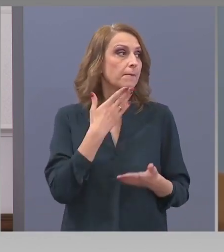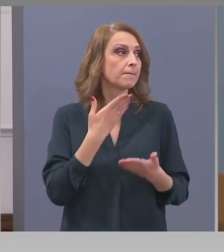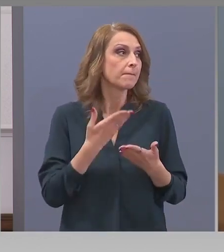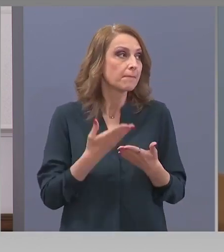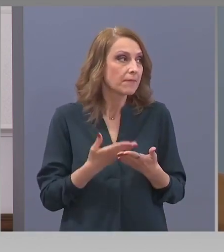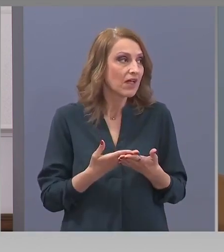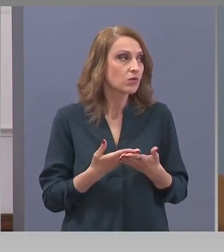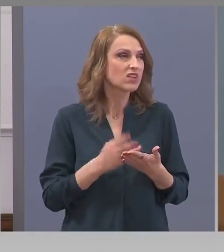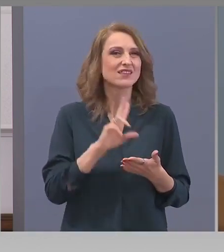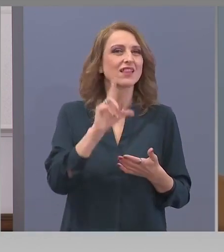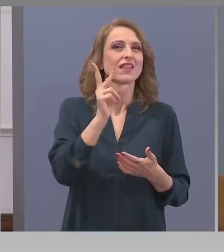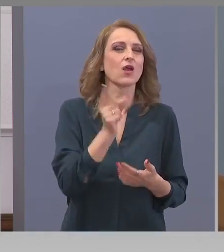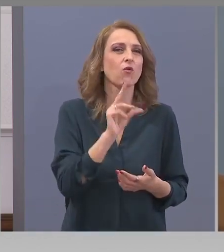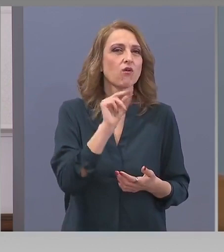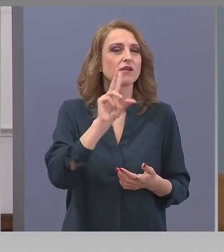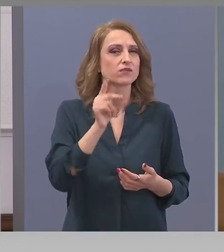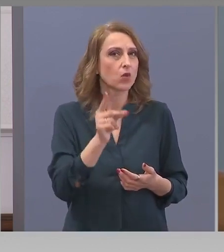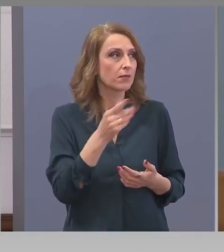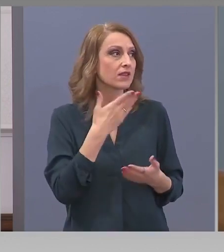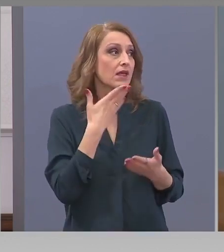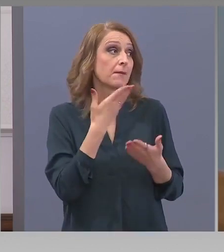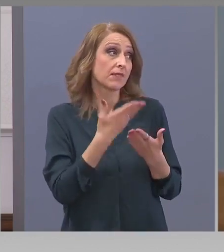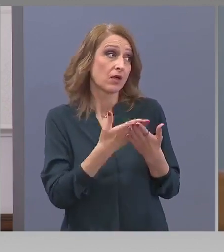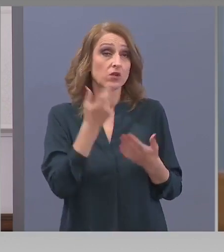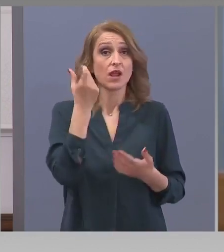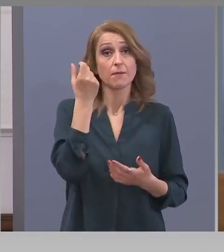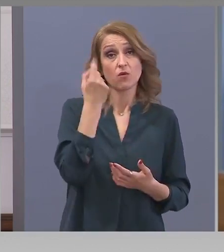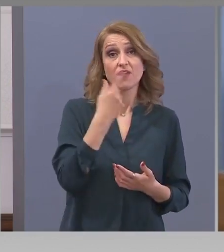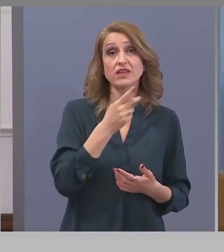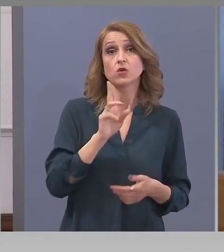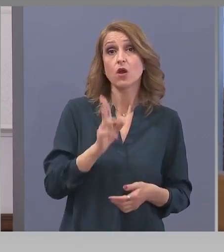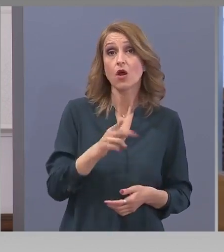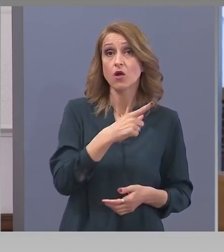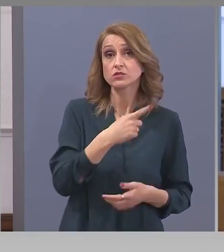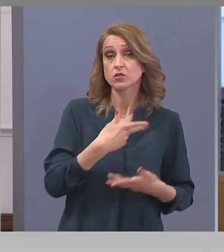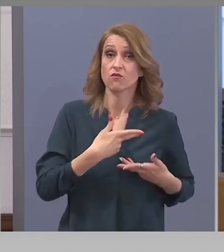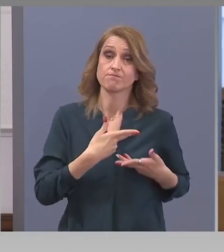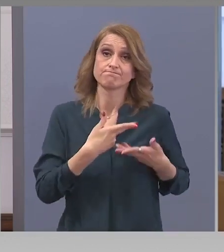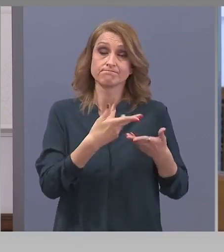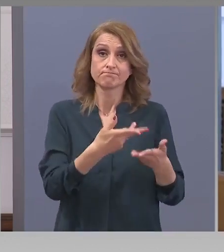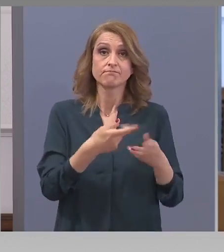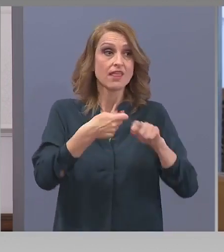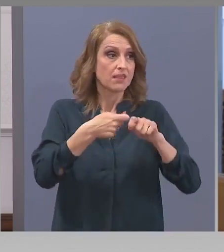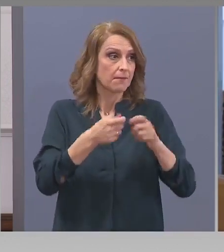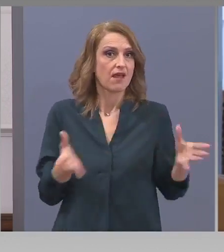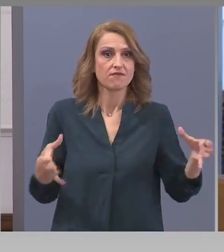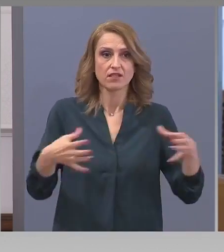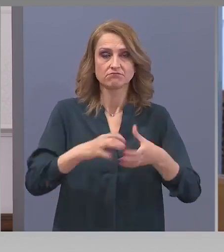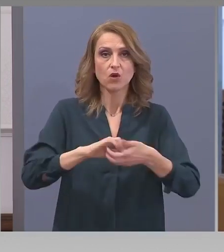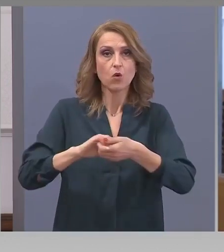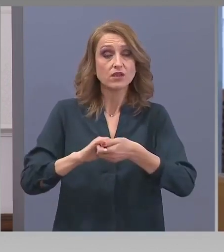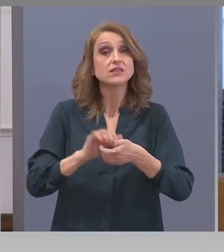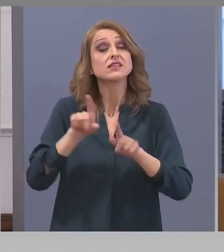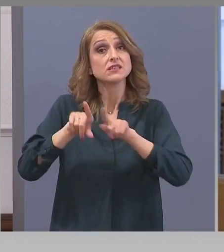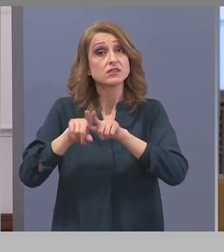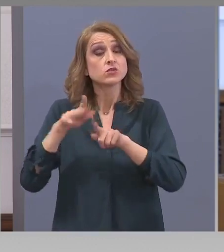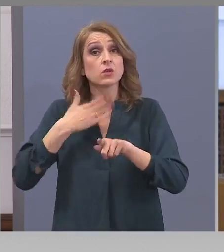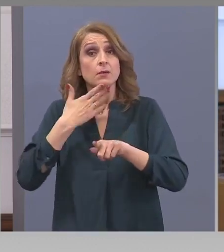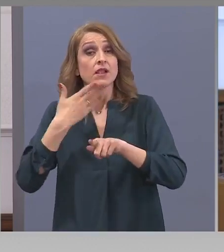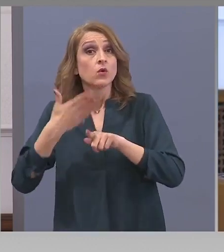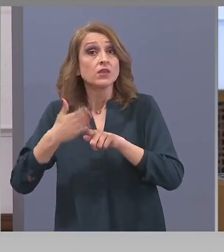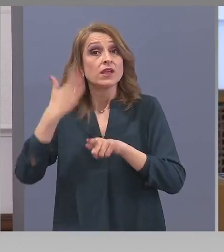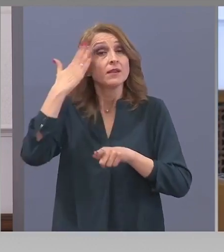за да не взимам думата втори път. Благодаря на професор Костов за създадената организация. Благодаря на премиера за